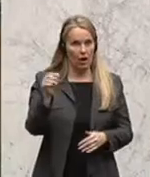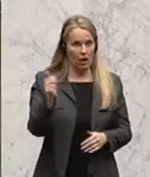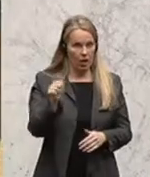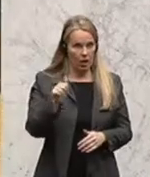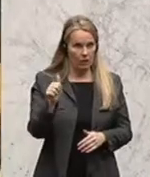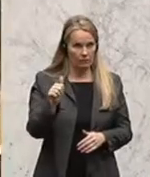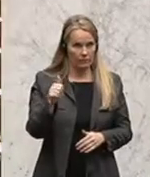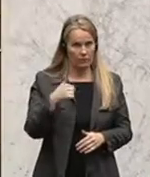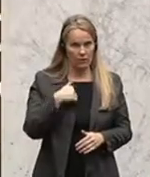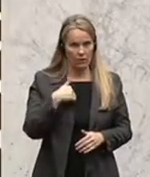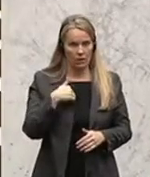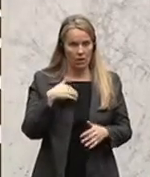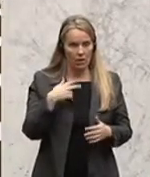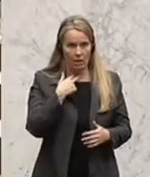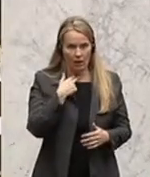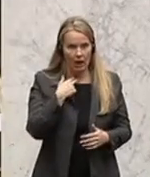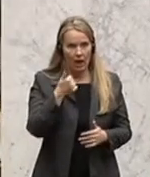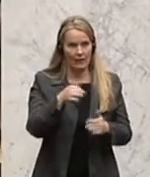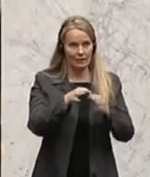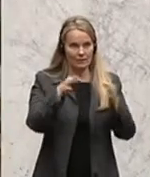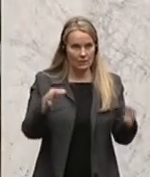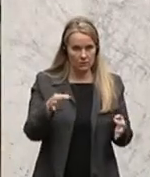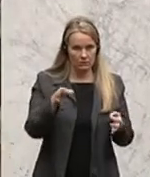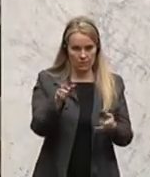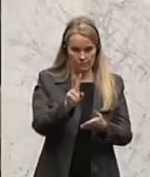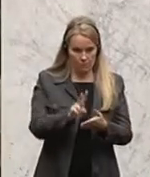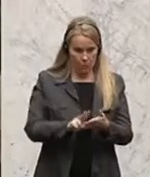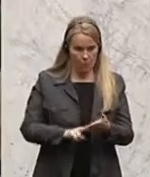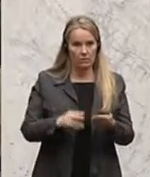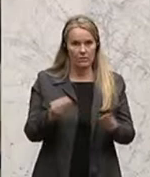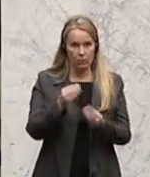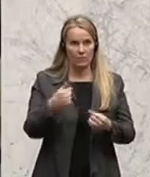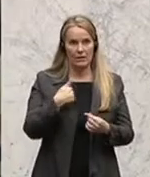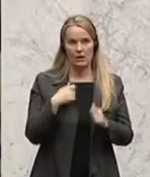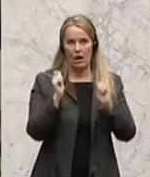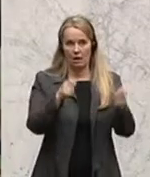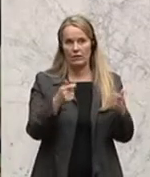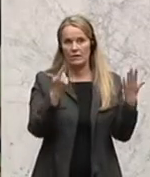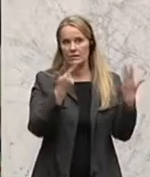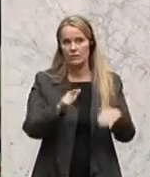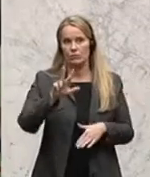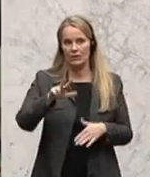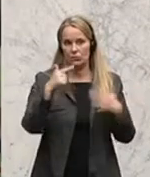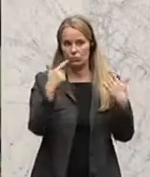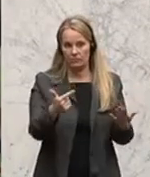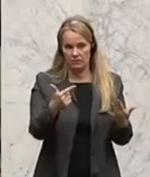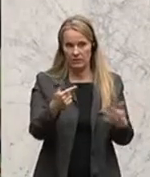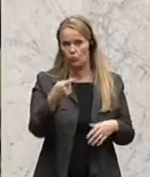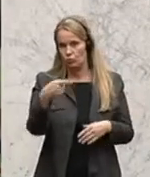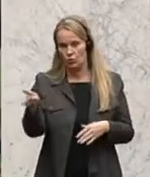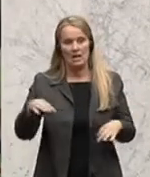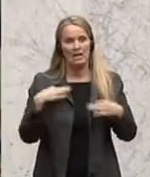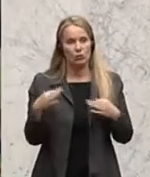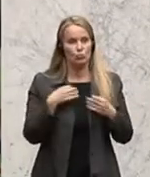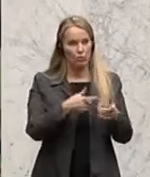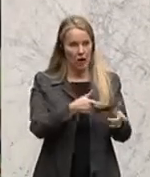Nächster Redner kommt von der SPÖ. Es ist Josef Mohic. Nämlich, dass ich den Antrag 773a dem Gesundheitsausschuss